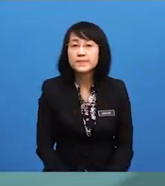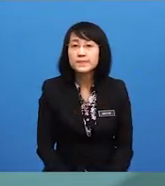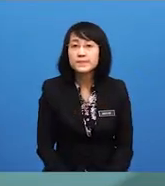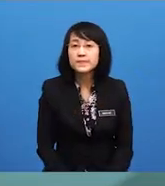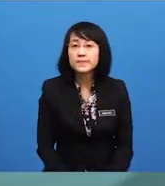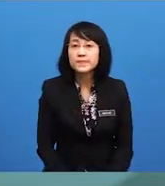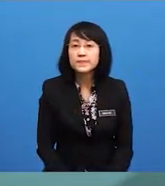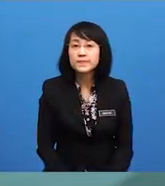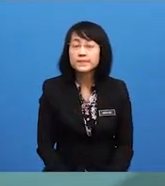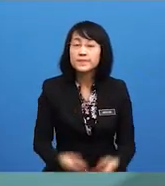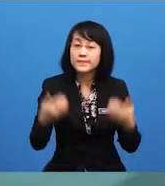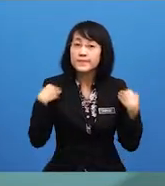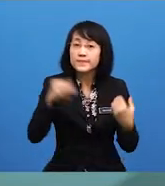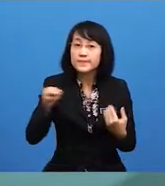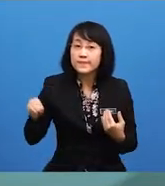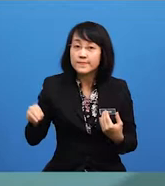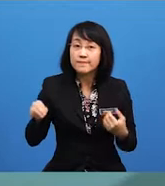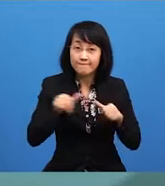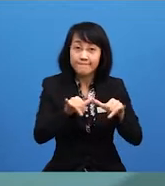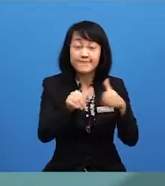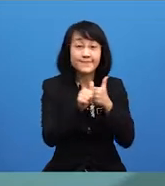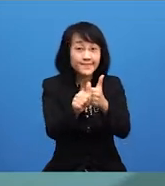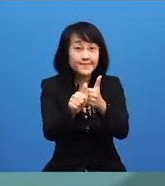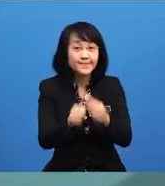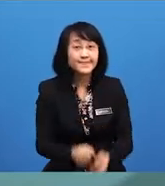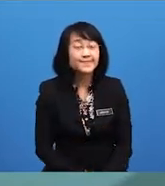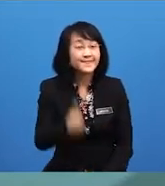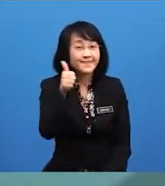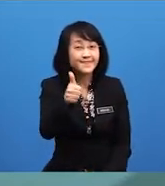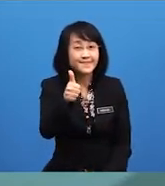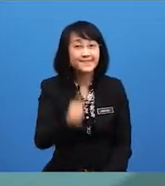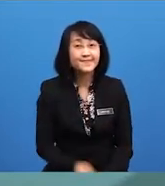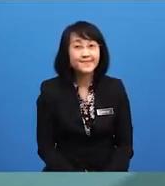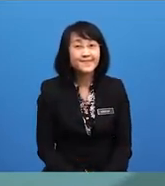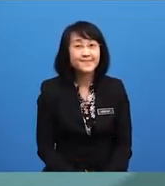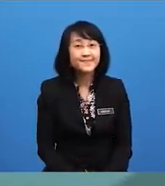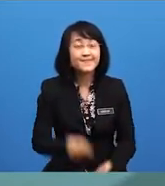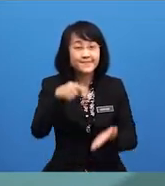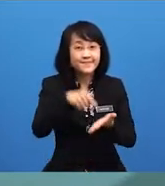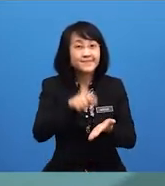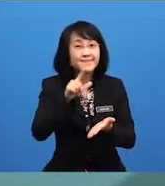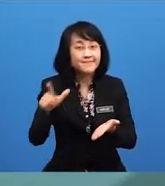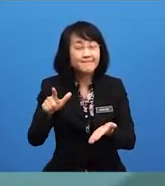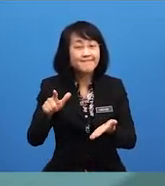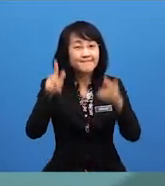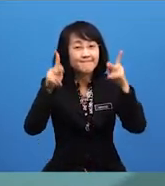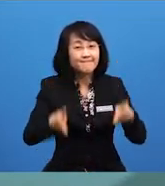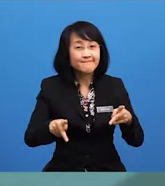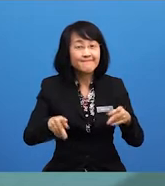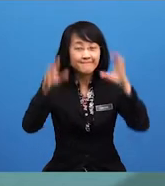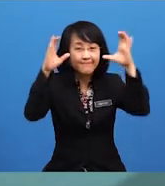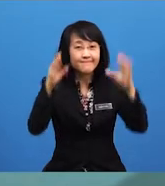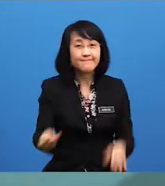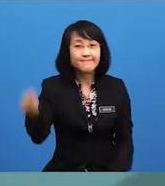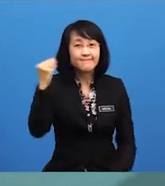Adakah murid-murid masih mengikuti pelajaran ini? Bagus, murid-murid. Macam inilah pelajar jagung. Bersemangat